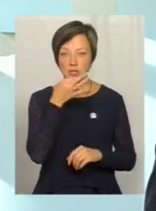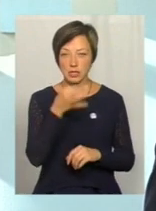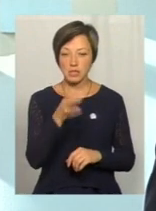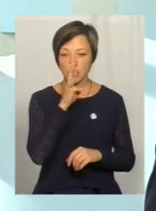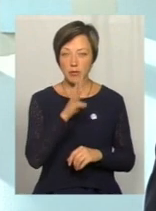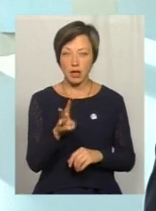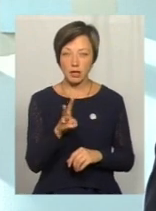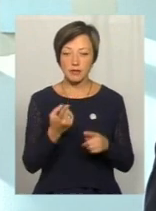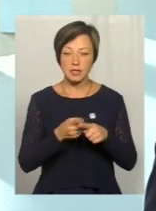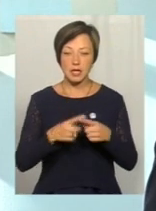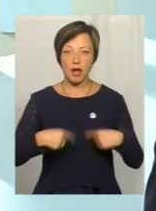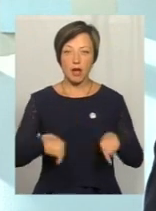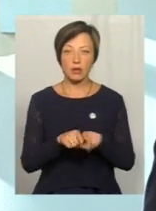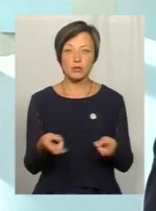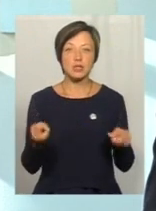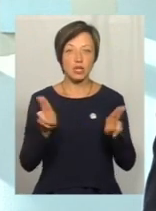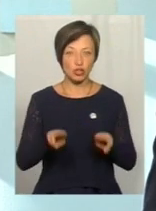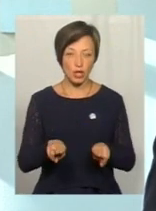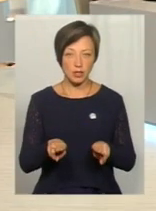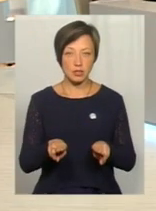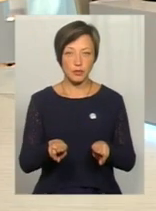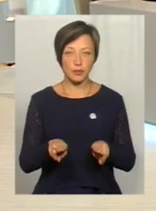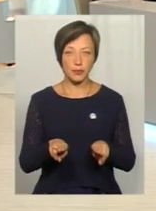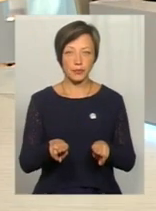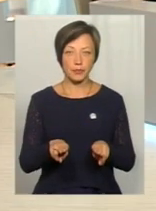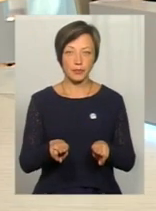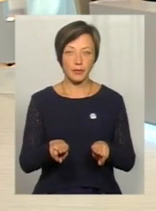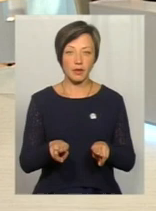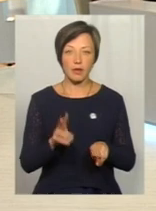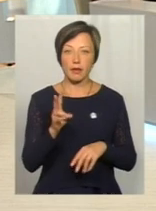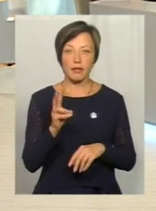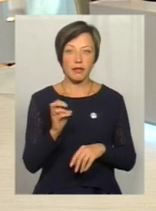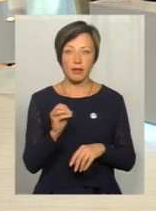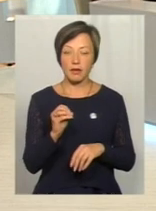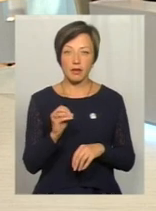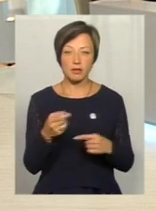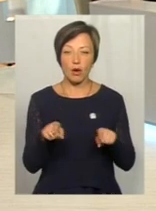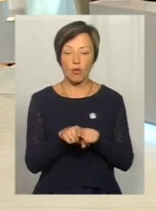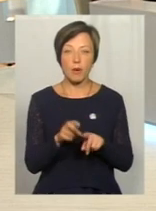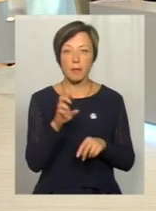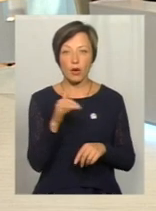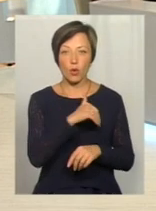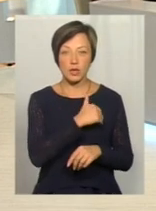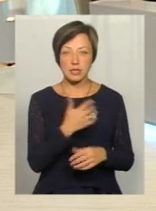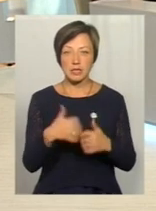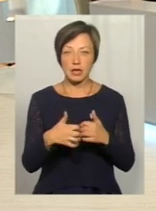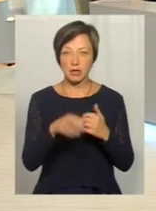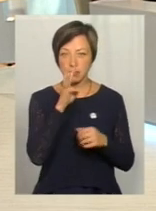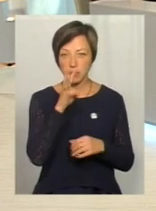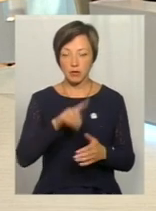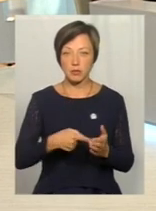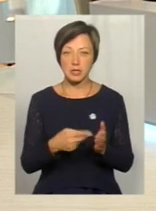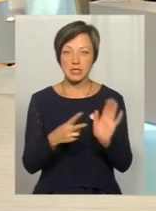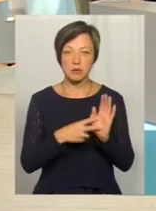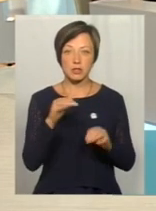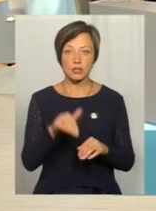заробітна плата в цій галузі залишається не тако, як би того хотілося. Середня зарплата по місту близько